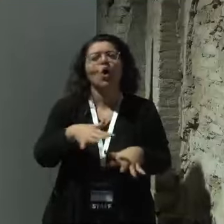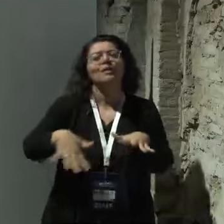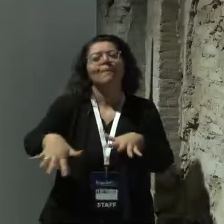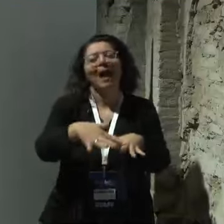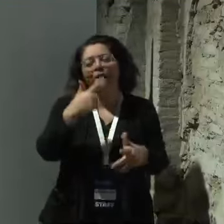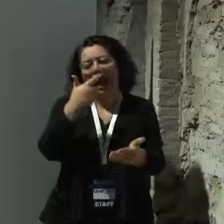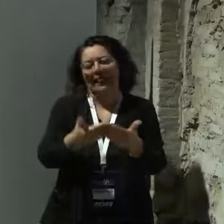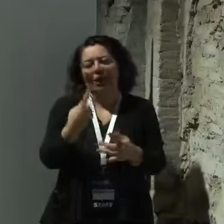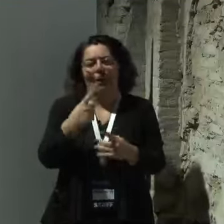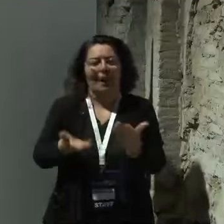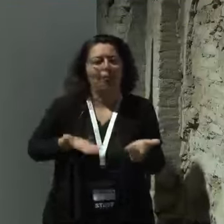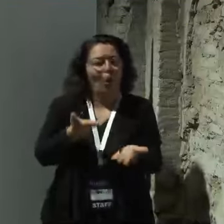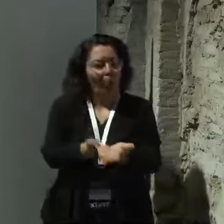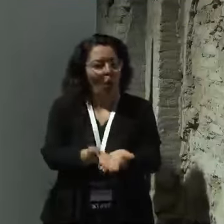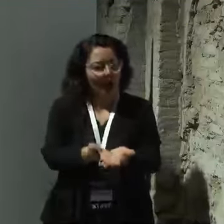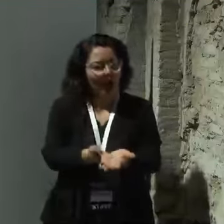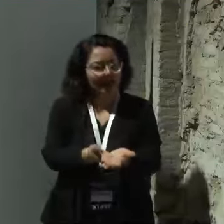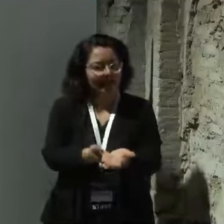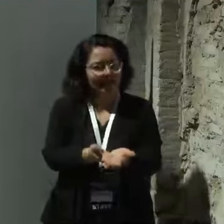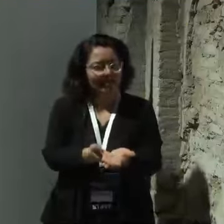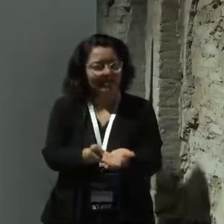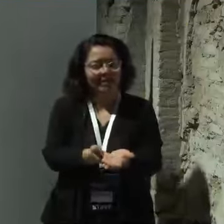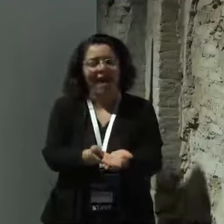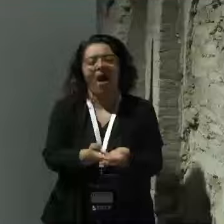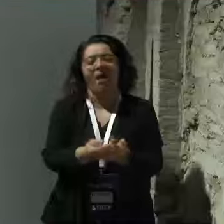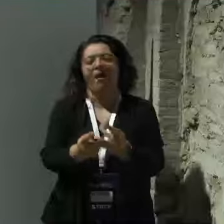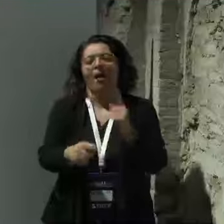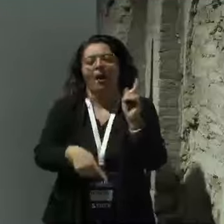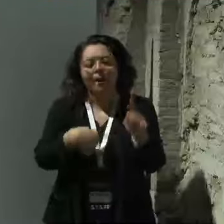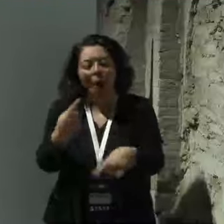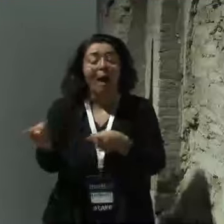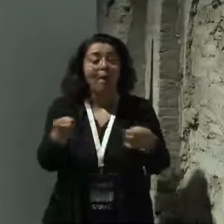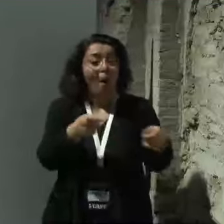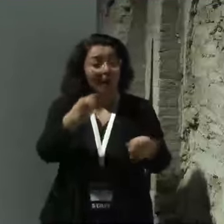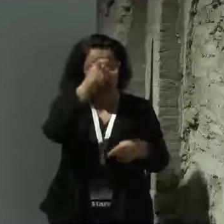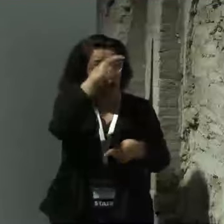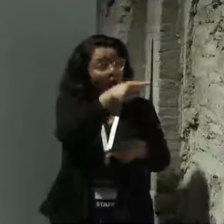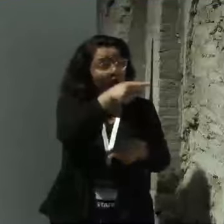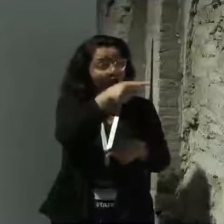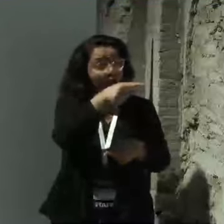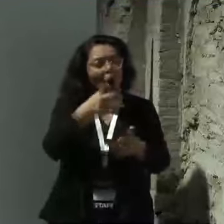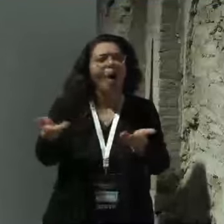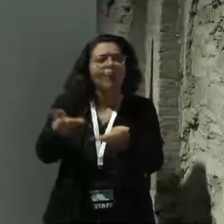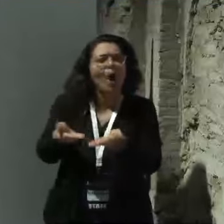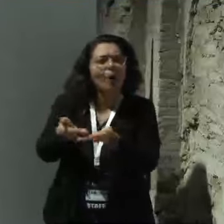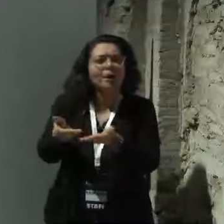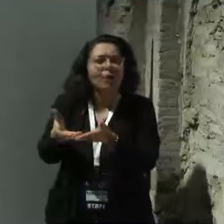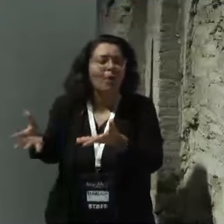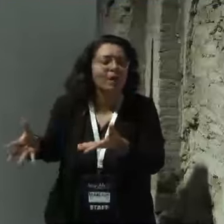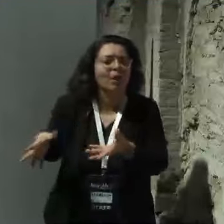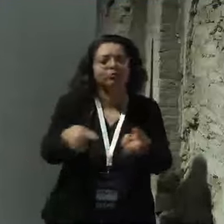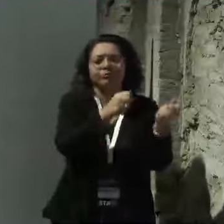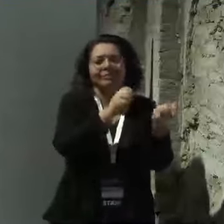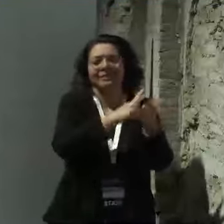è il luogo dove le proposte poi anche negli anni in cui siamo andati al governo sono diventate realtà, il luogo della politica nel